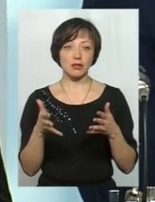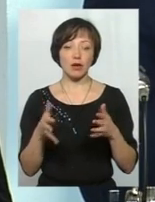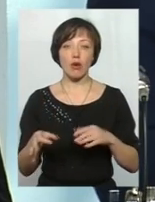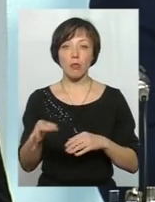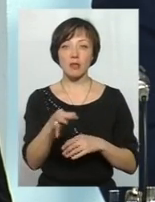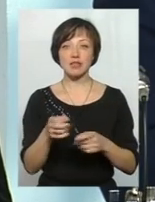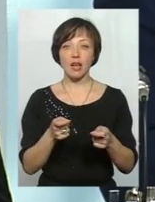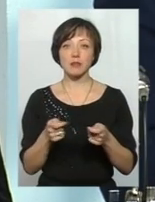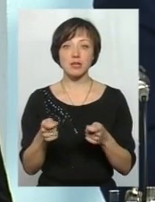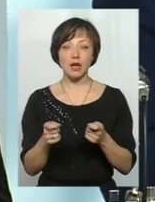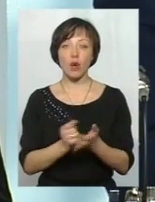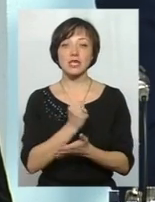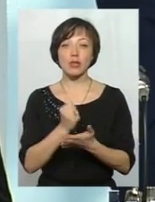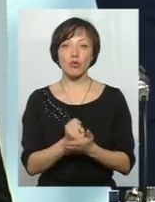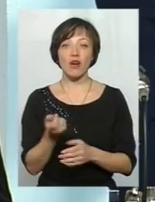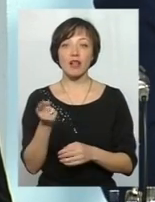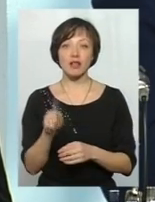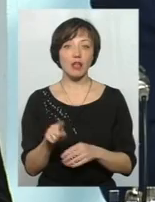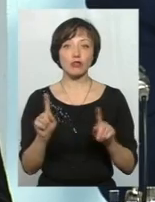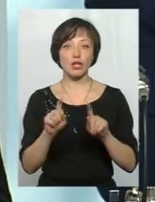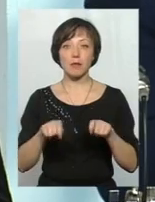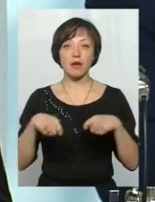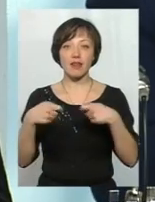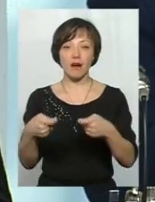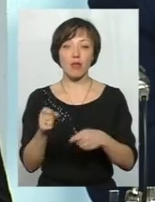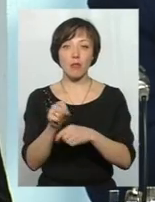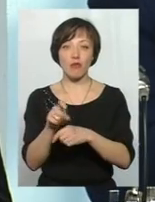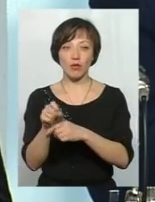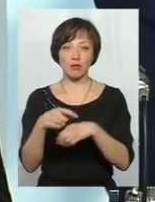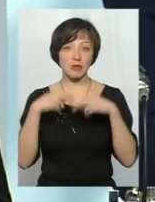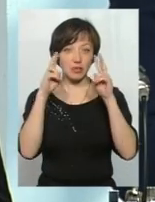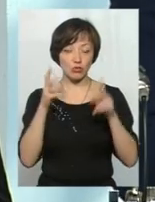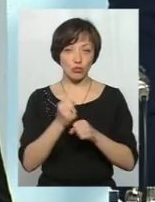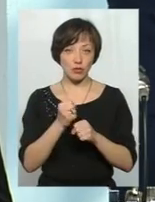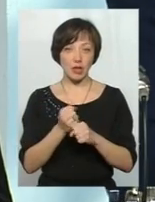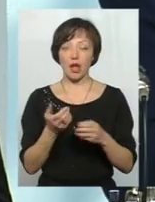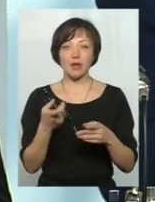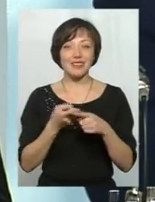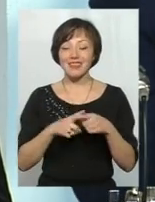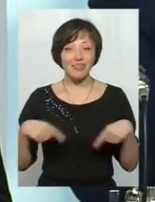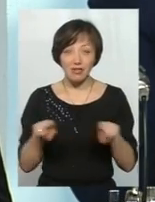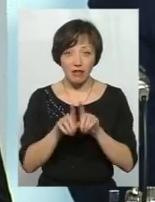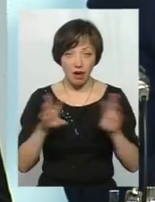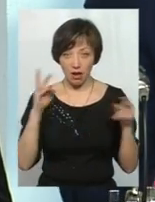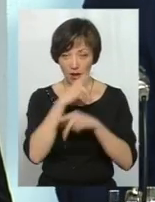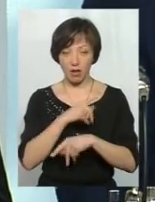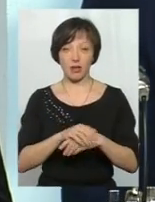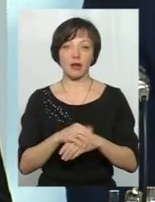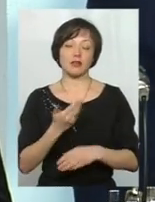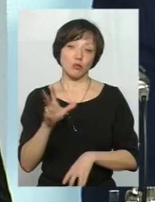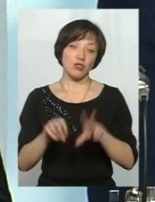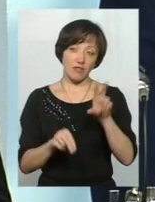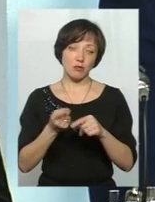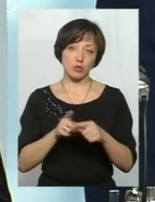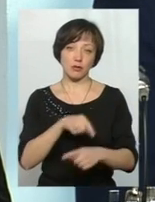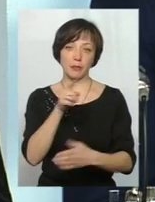обласна адміністрація констатувала те, що не передали їм повноваження, ми не знаємо, що робити, але це насправді не так. Тому сподіваємося, що